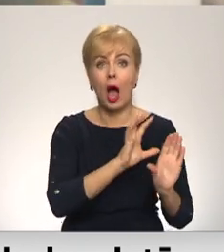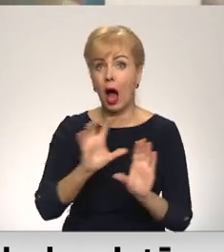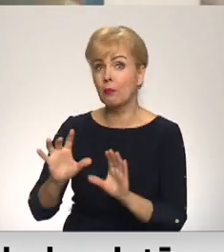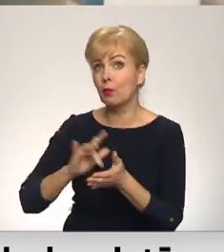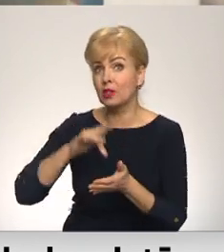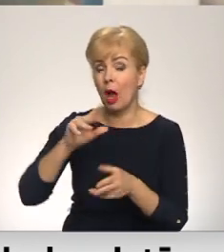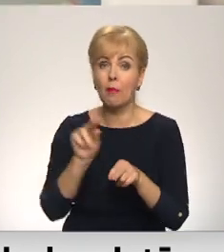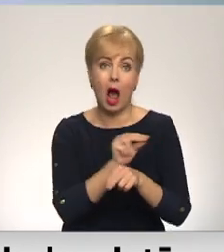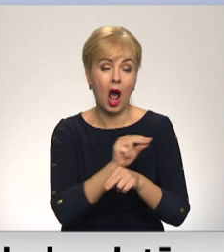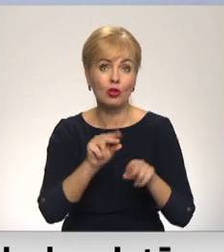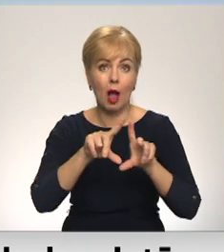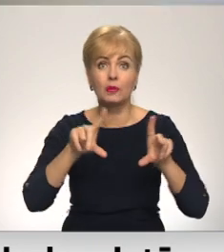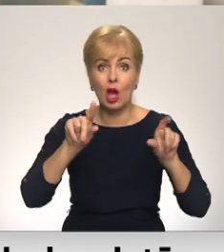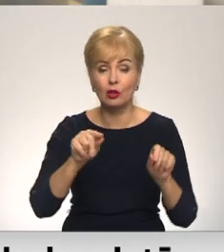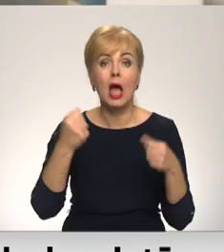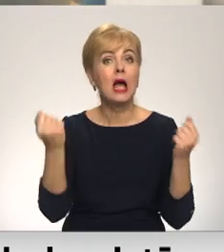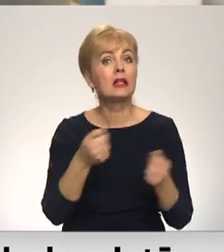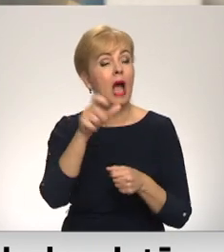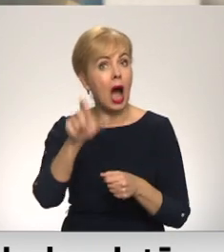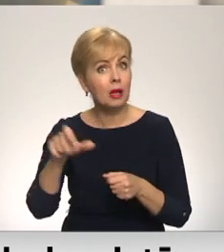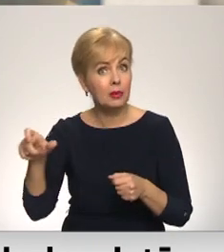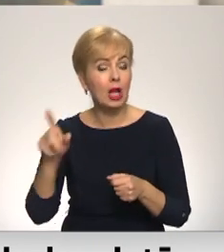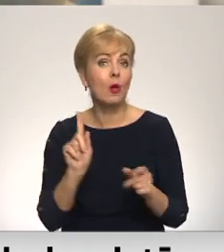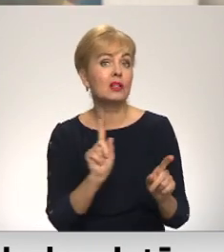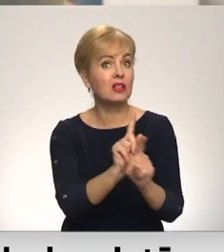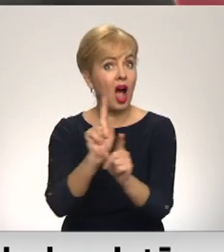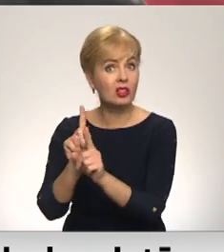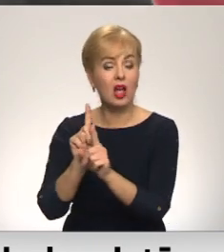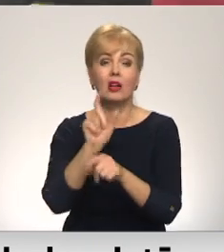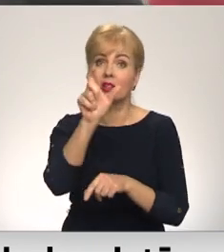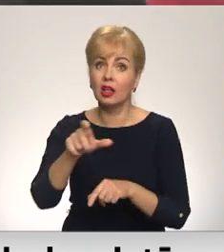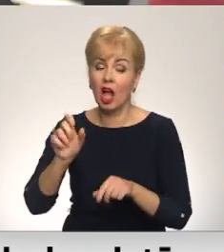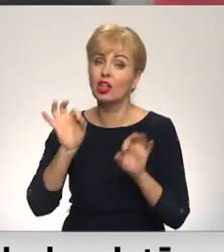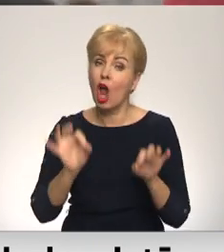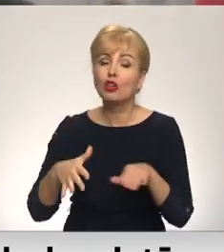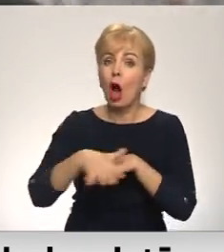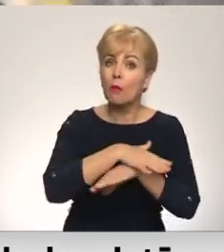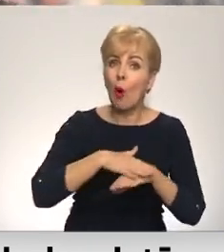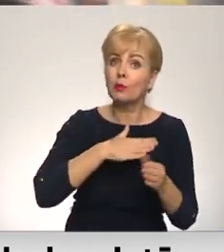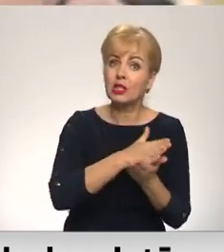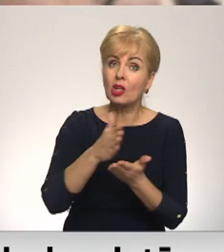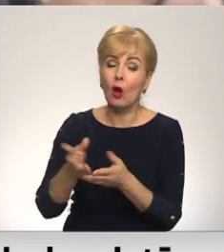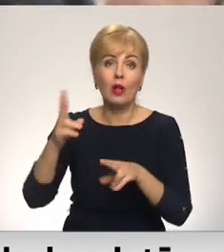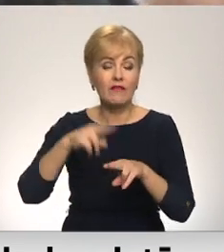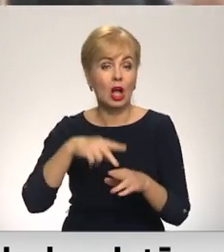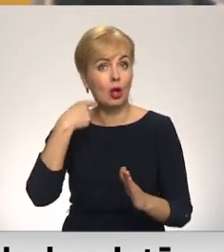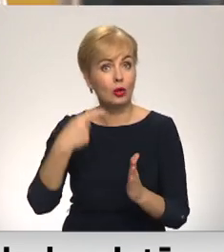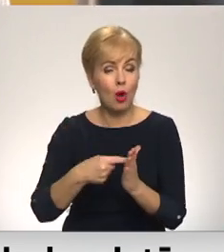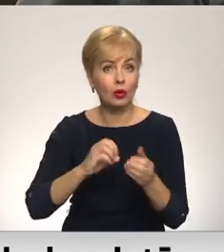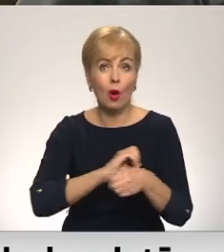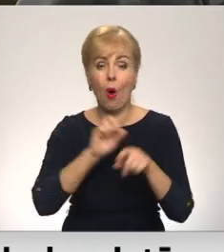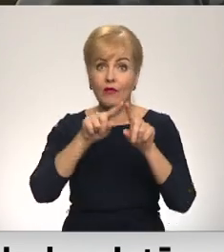centros ārsniecības iestādējas un darbiniekiem, kuri saskaras ar klientiem publiskajā sektorā un vietās, kur noteikta COVID-19